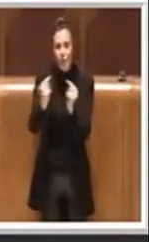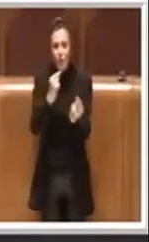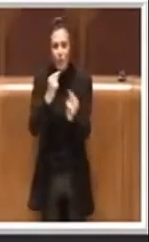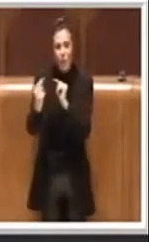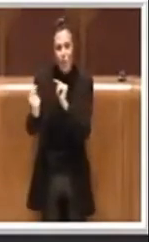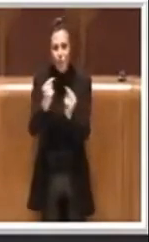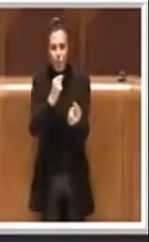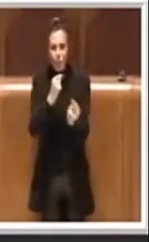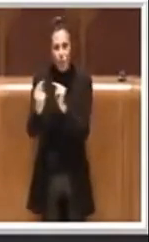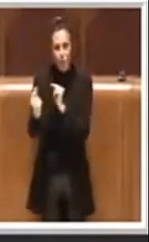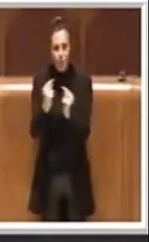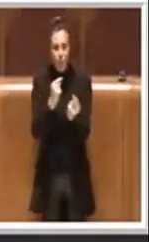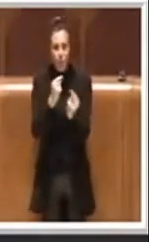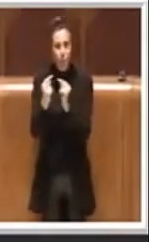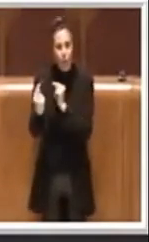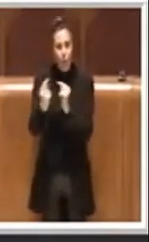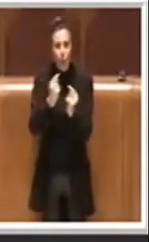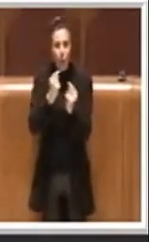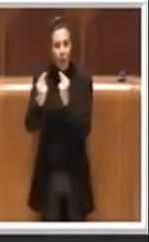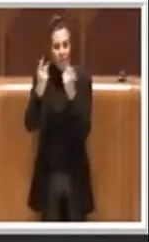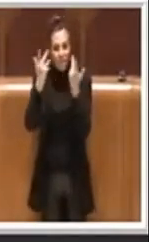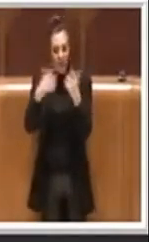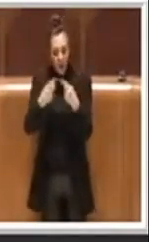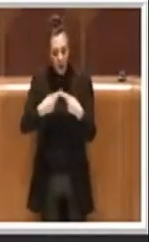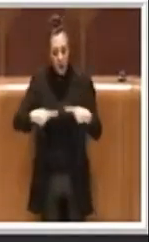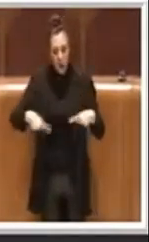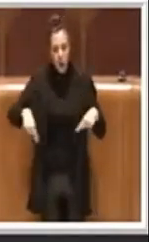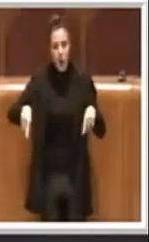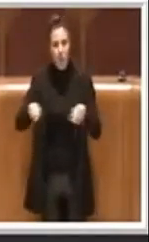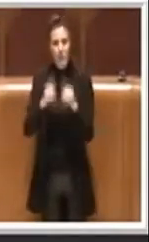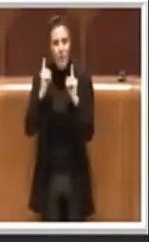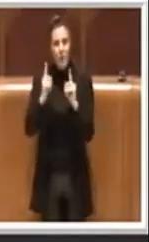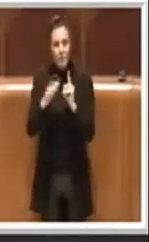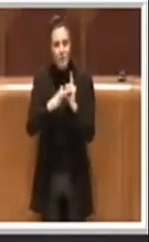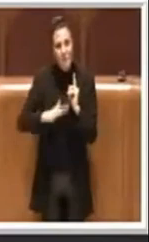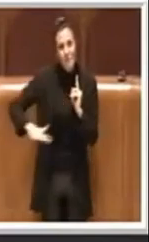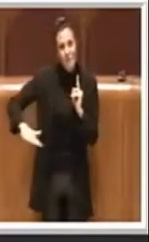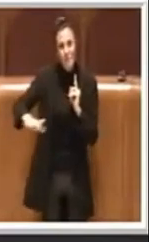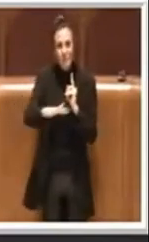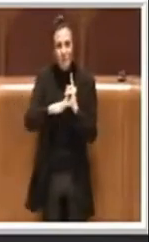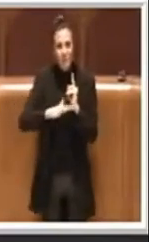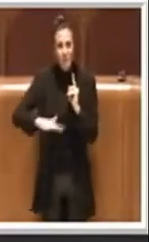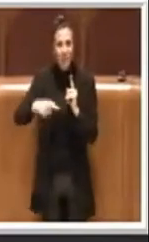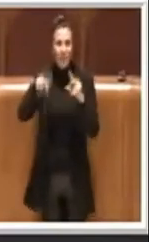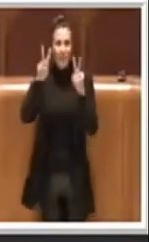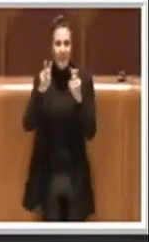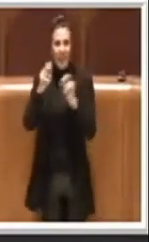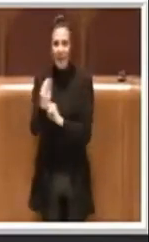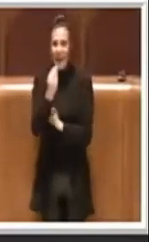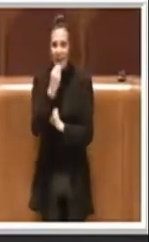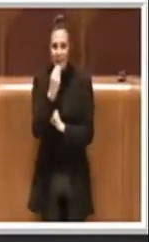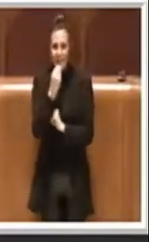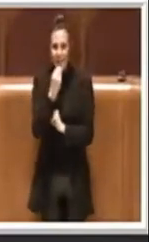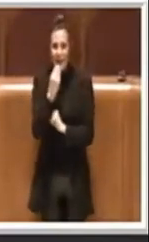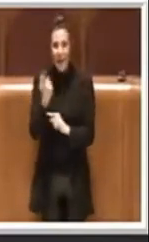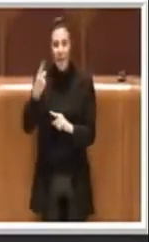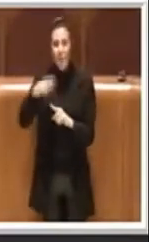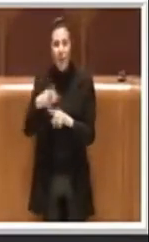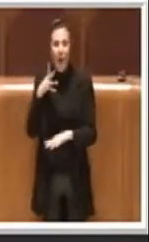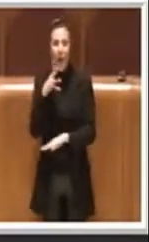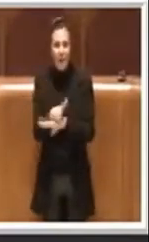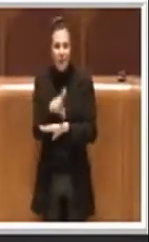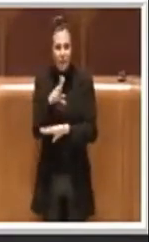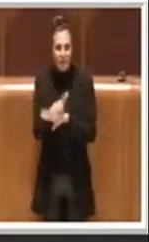fatte in Commissione Ambiente sul tema dell'alimentazione e sull'accessibilità,